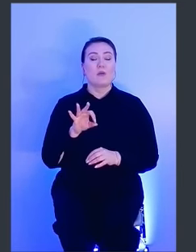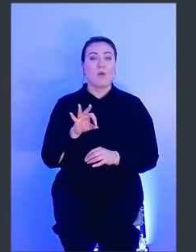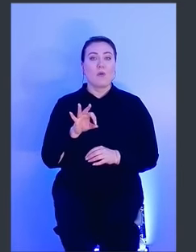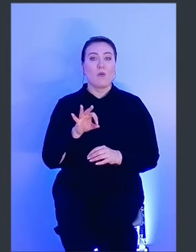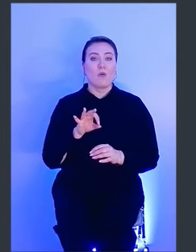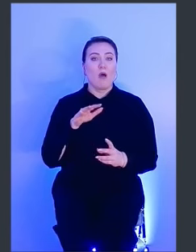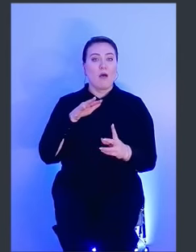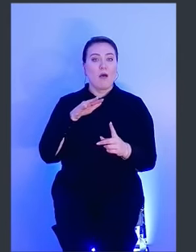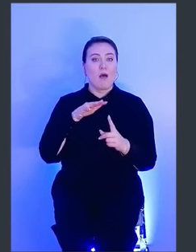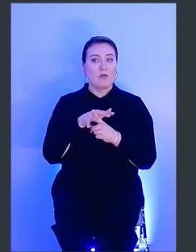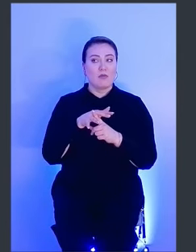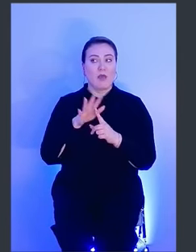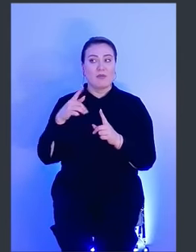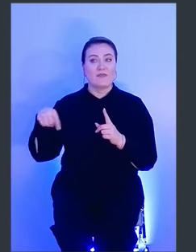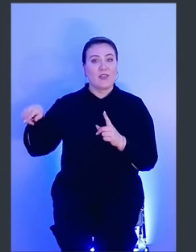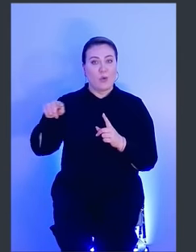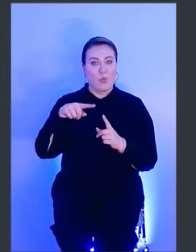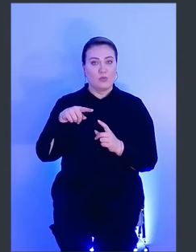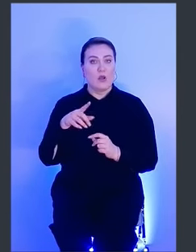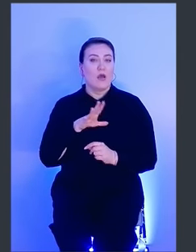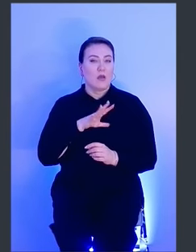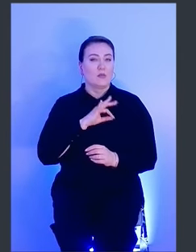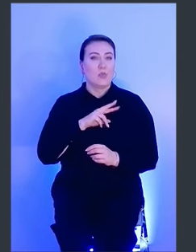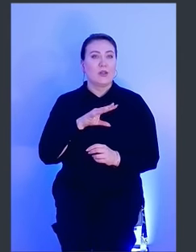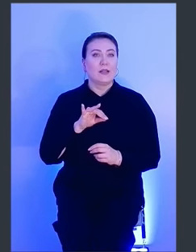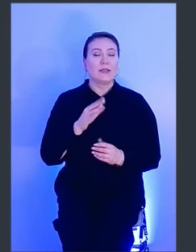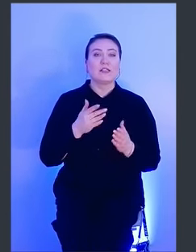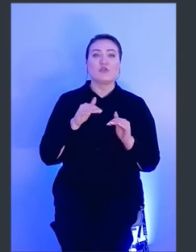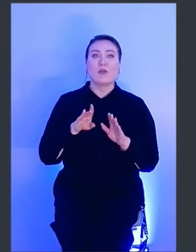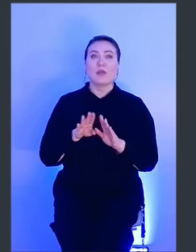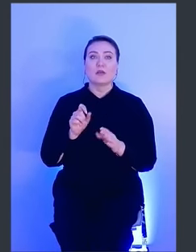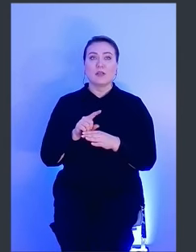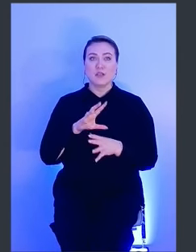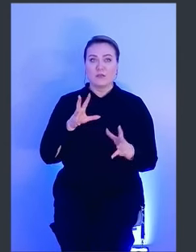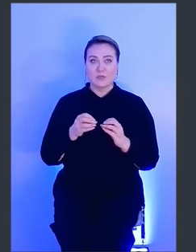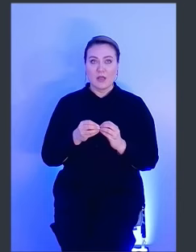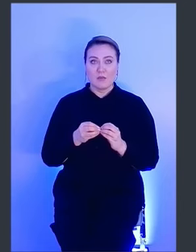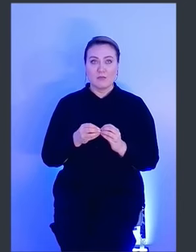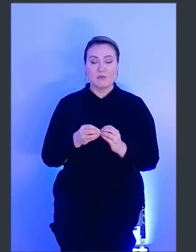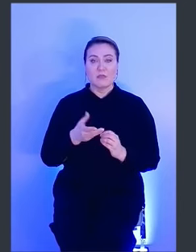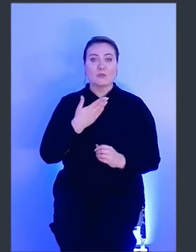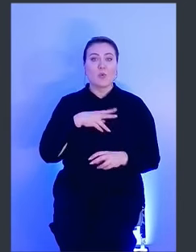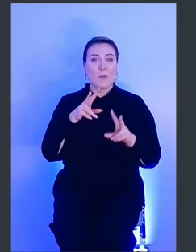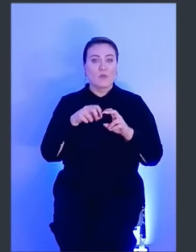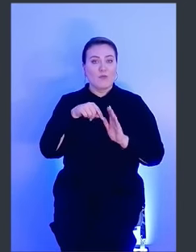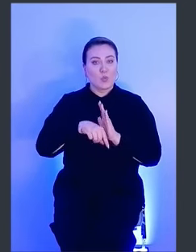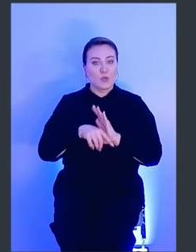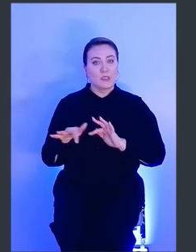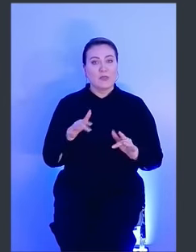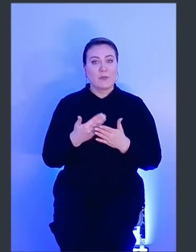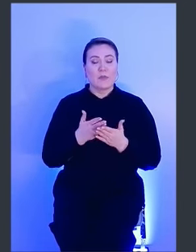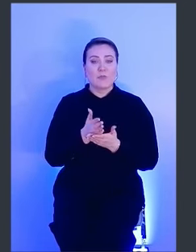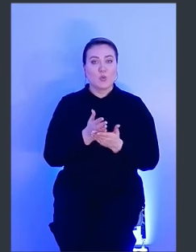атаки извне контура. Вот используется ли, если решается такая задача в целом, мониторинг внутренних действий, например,